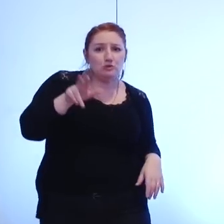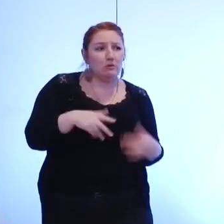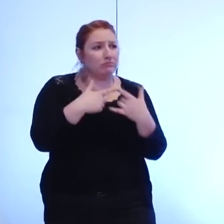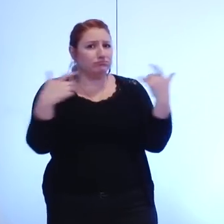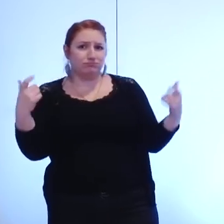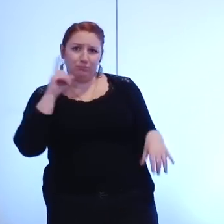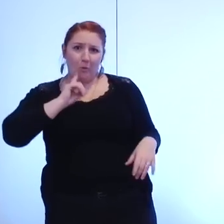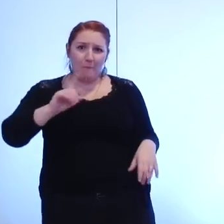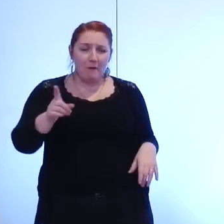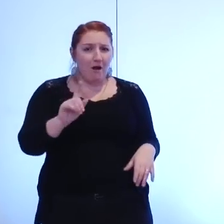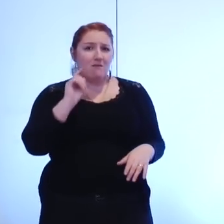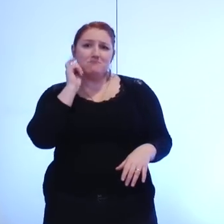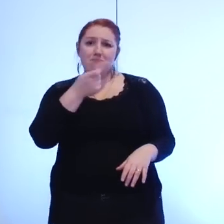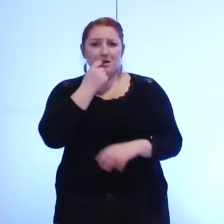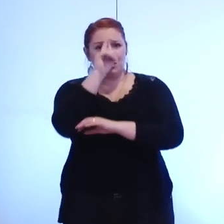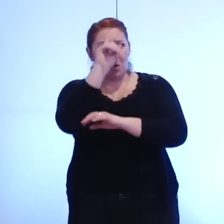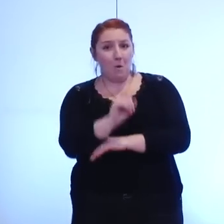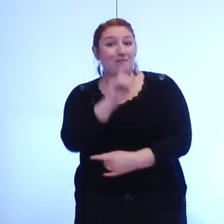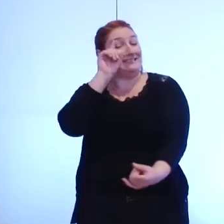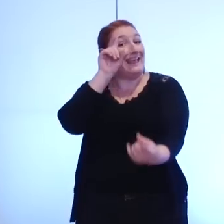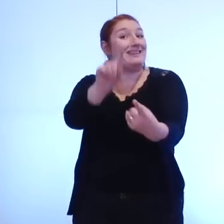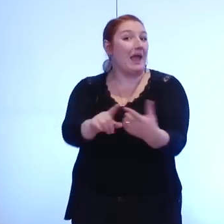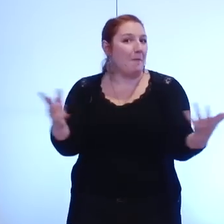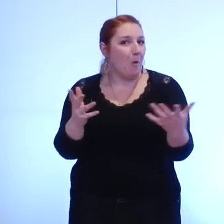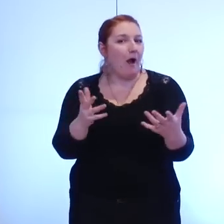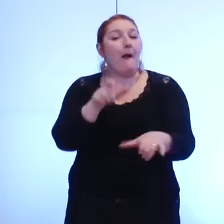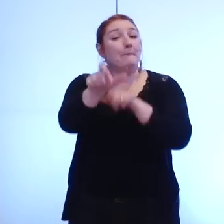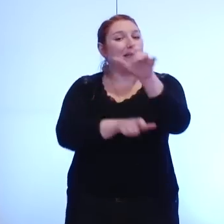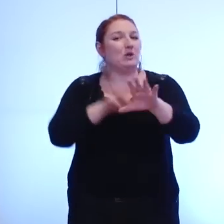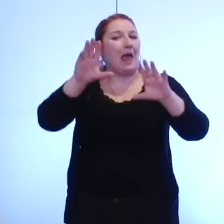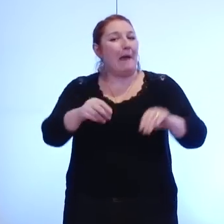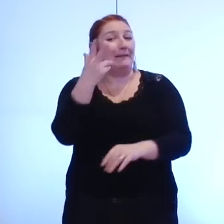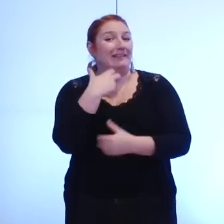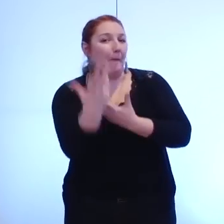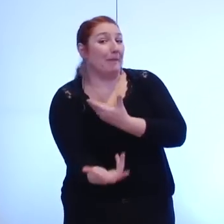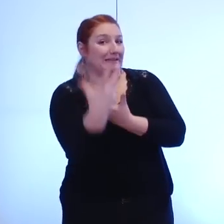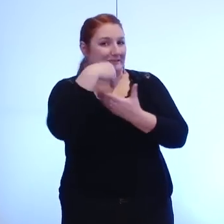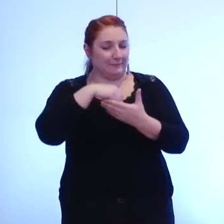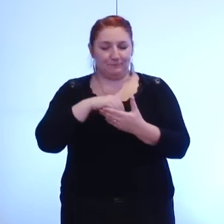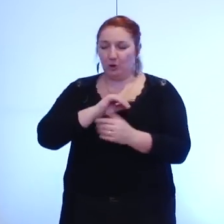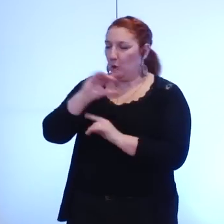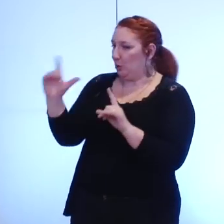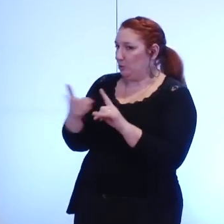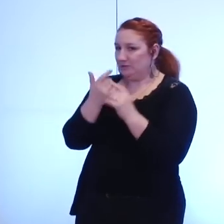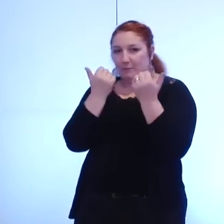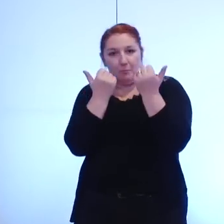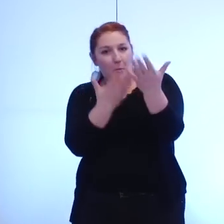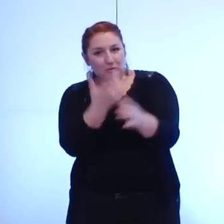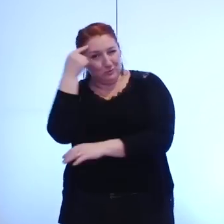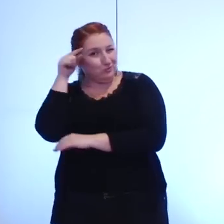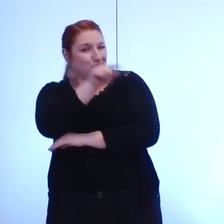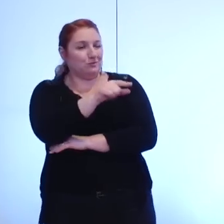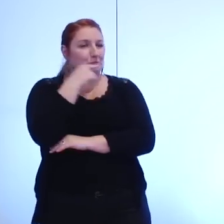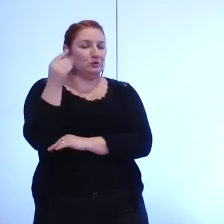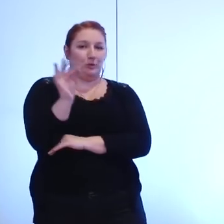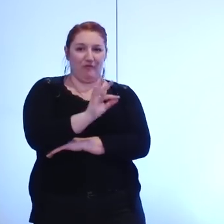par la participation des habitants ma deuxième proposition en direction de Christophe Ferrari nous devrions